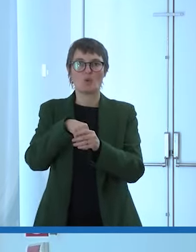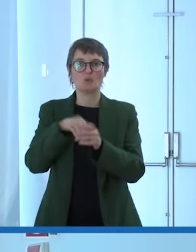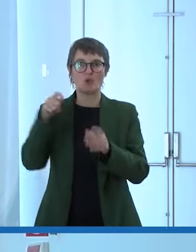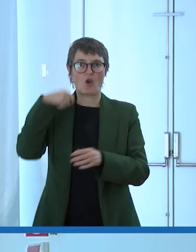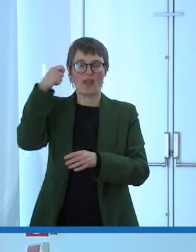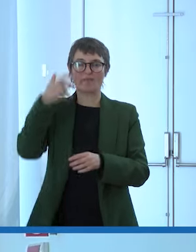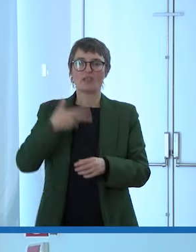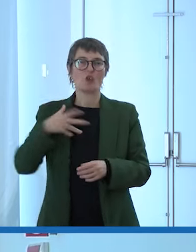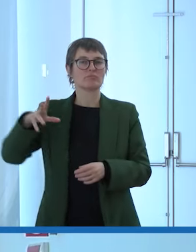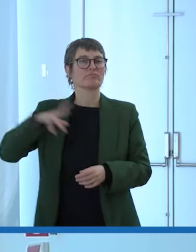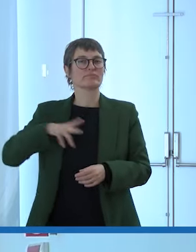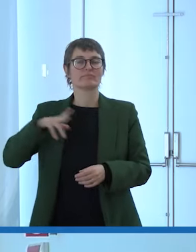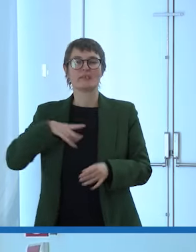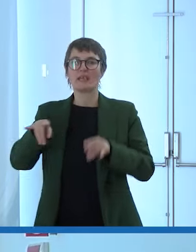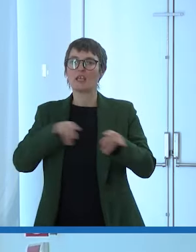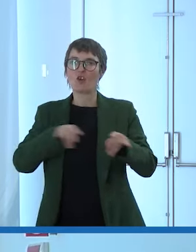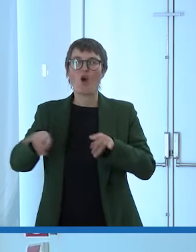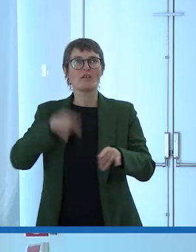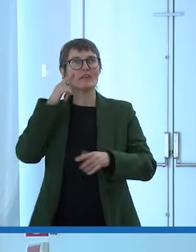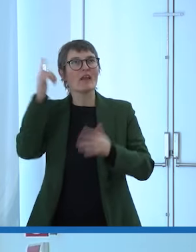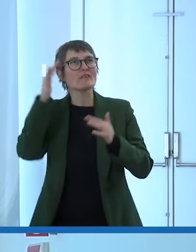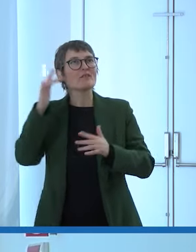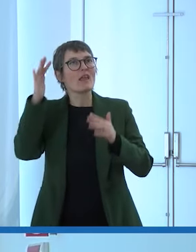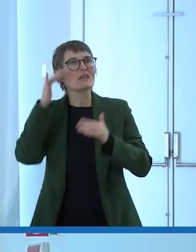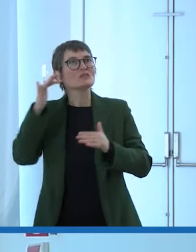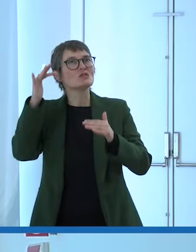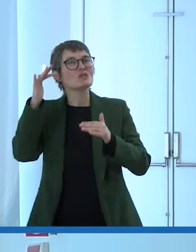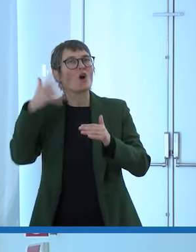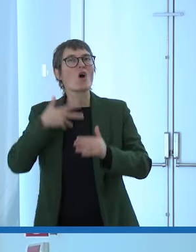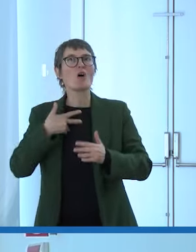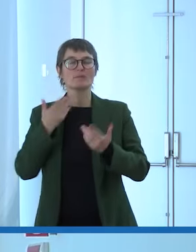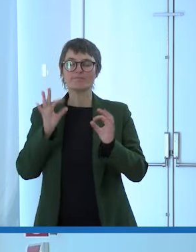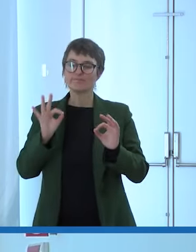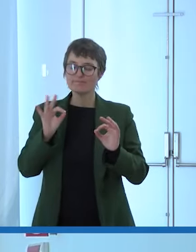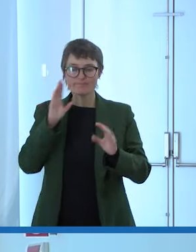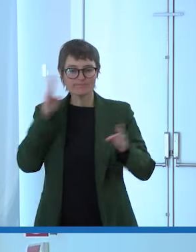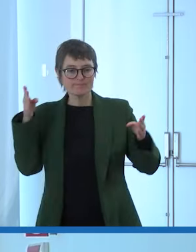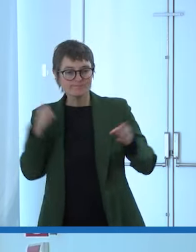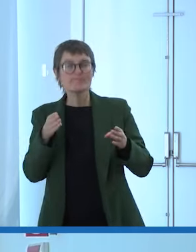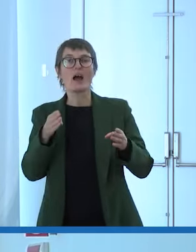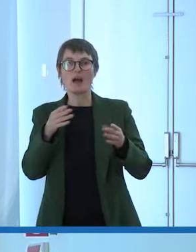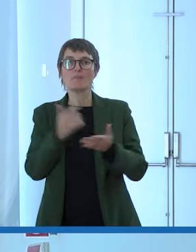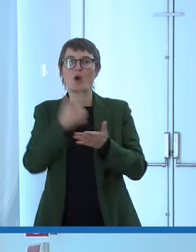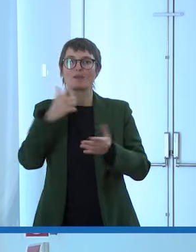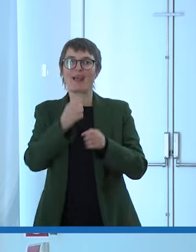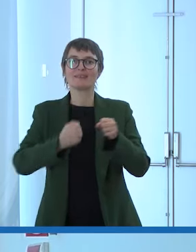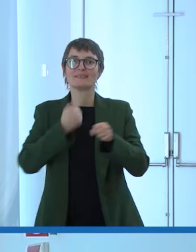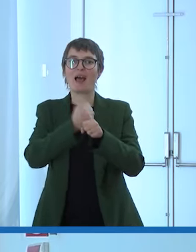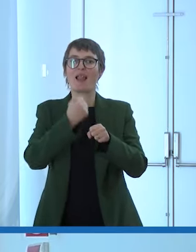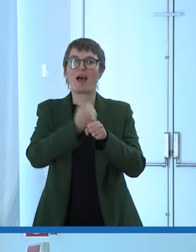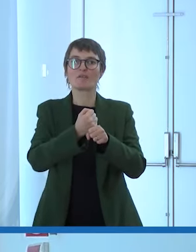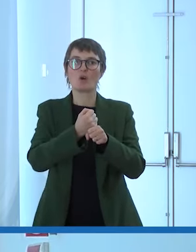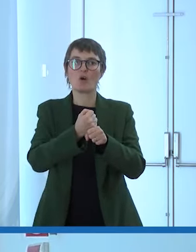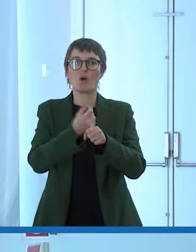riflessioni esplora con leggerezza il concetto dell'importanza del lavoro per sfruttare le potenzialità di